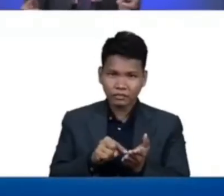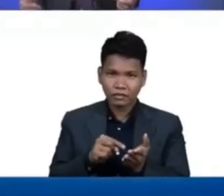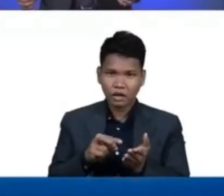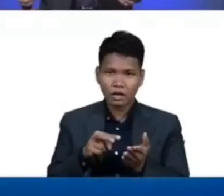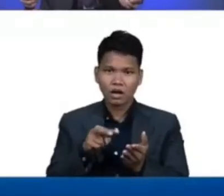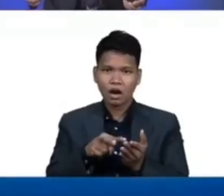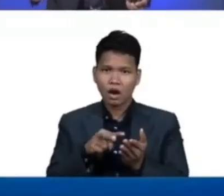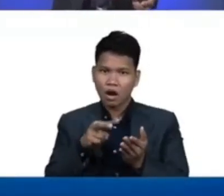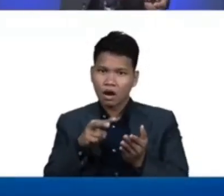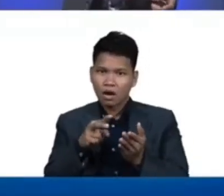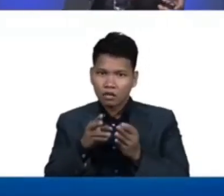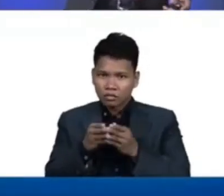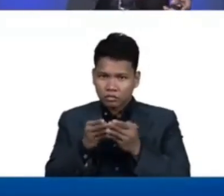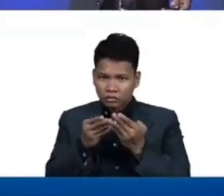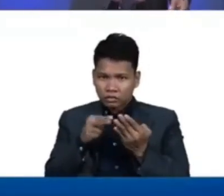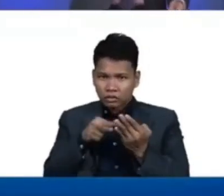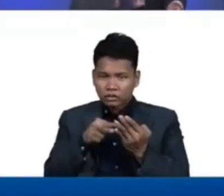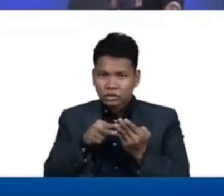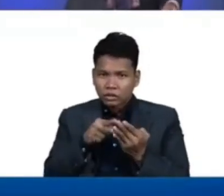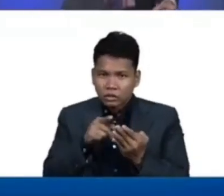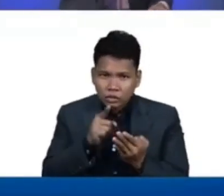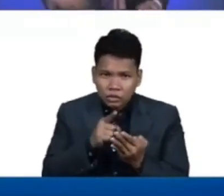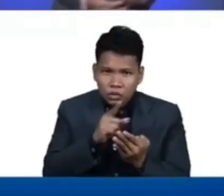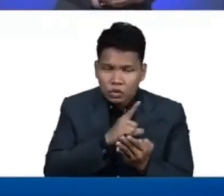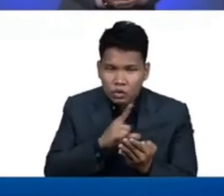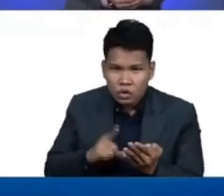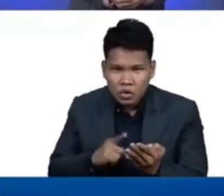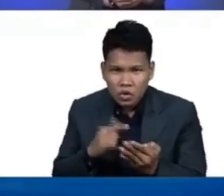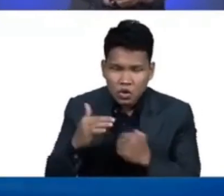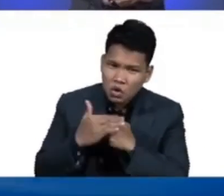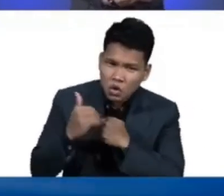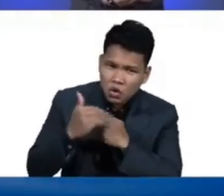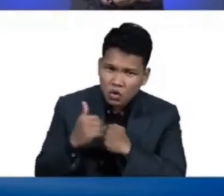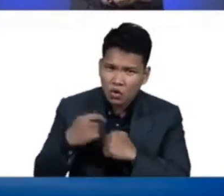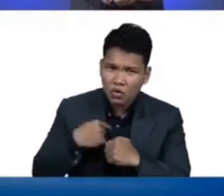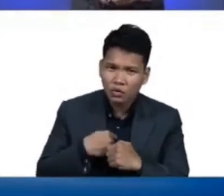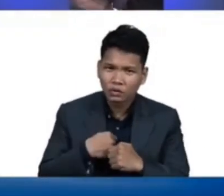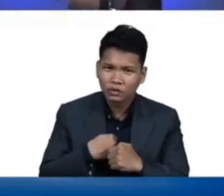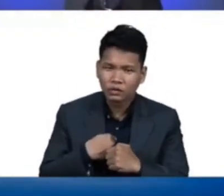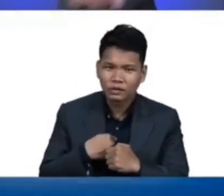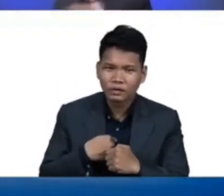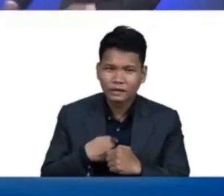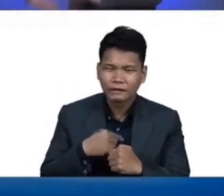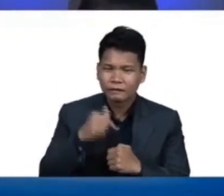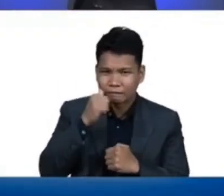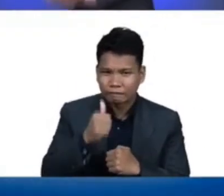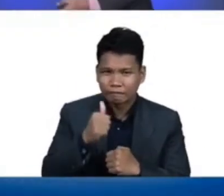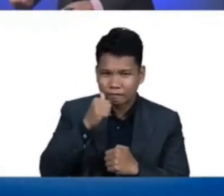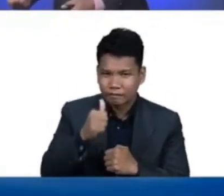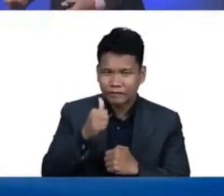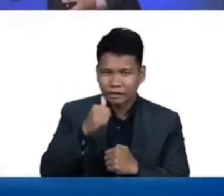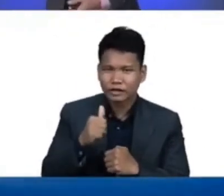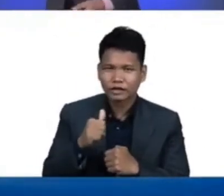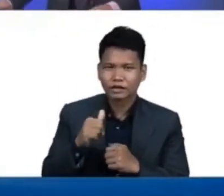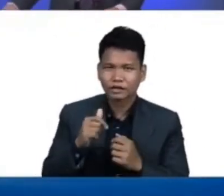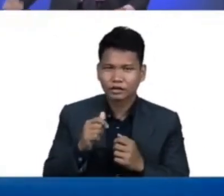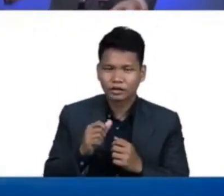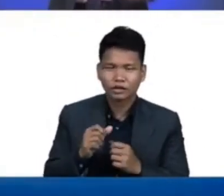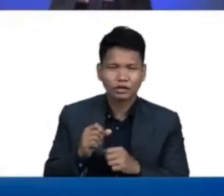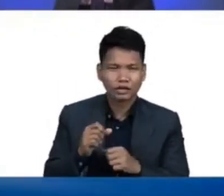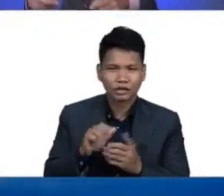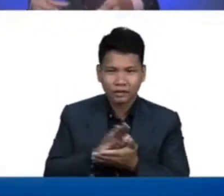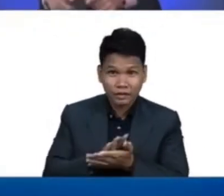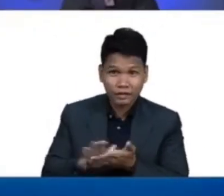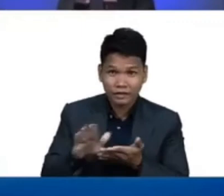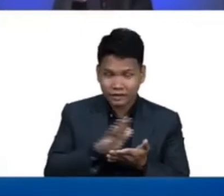sabi niya ang Diyos ay tumatawag sa akin at everyday habang siya naglilinis everyday